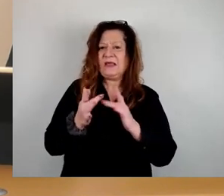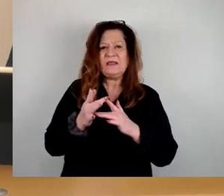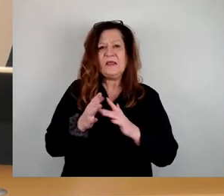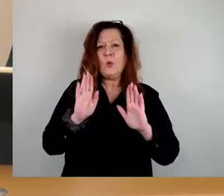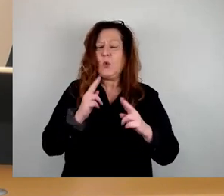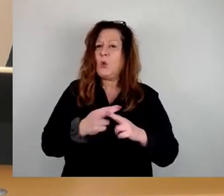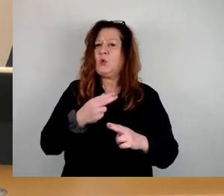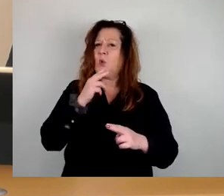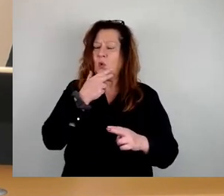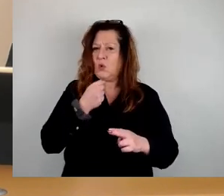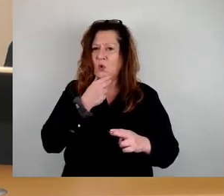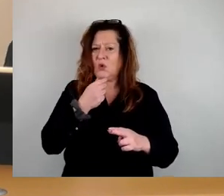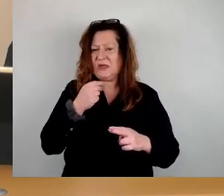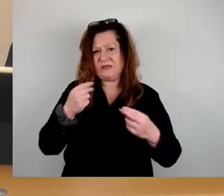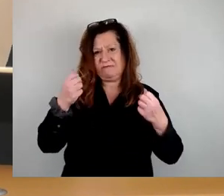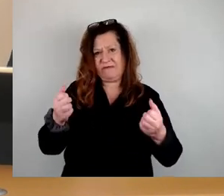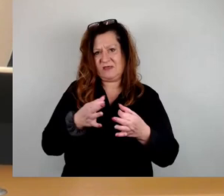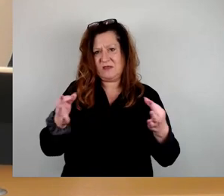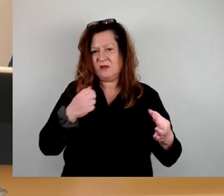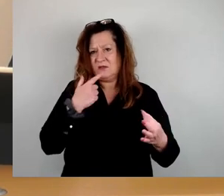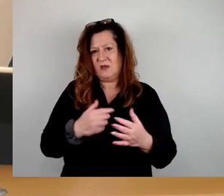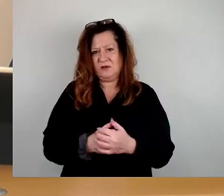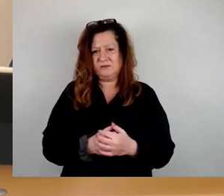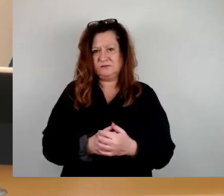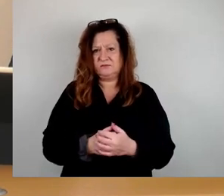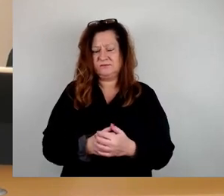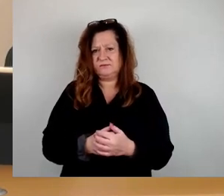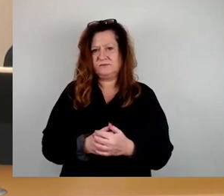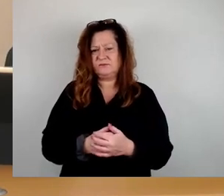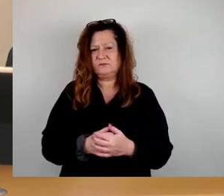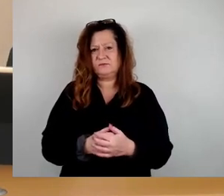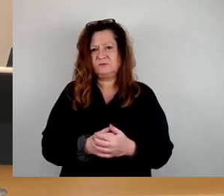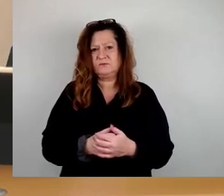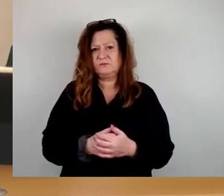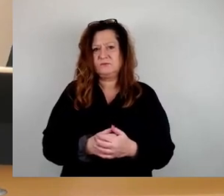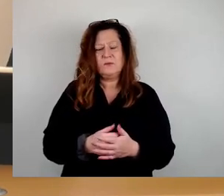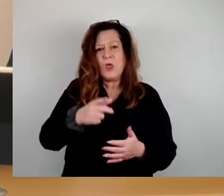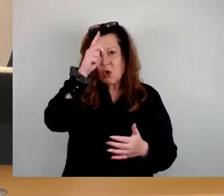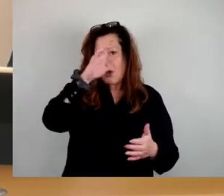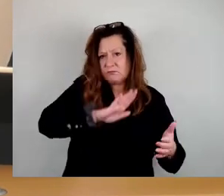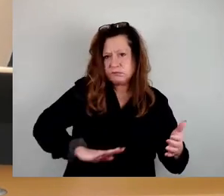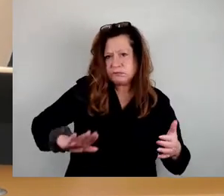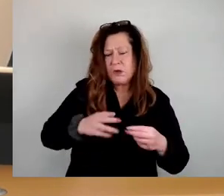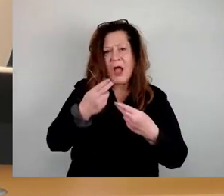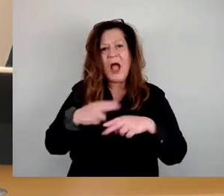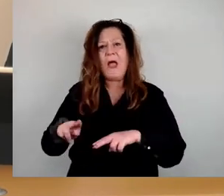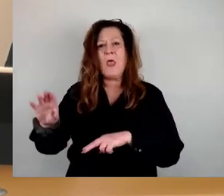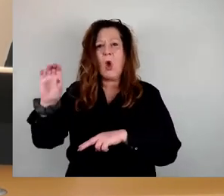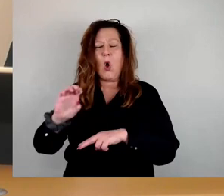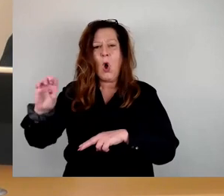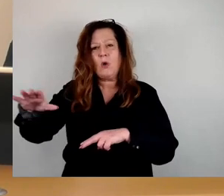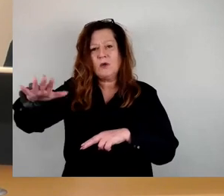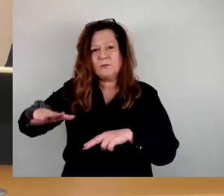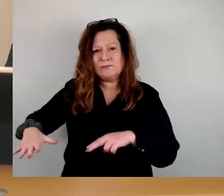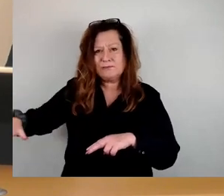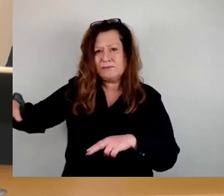sagen. Während in vielen europäischen, auch in deutschen Städten in den vergangenen Wochen Konflikte zwischen Juden